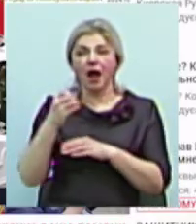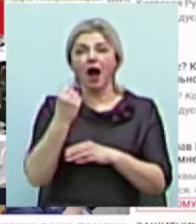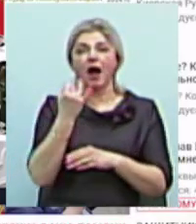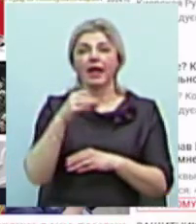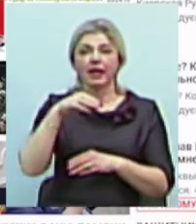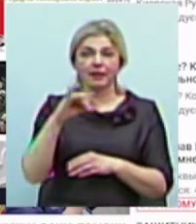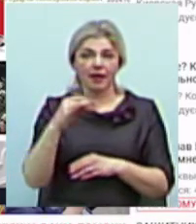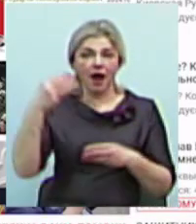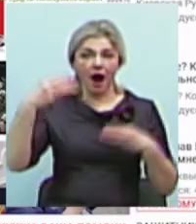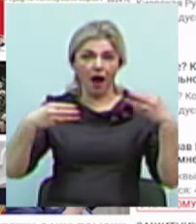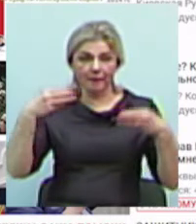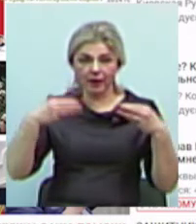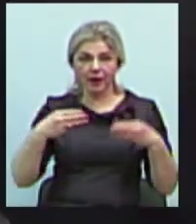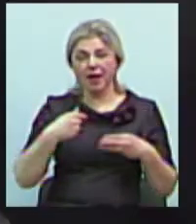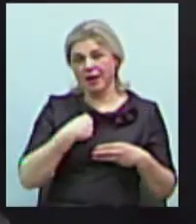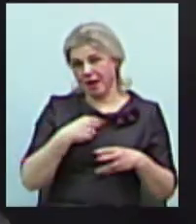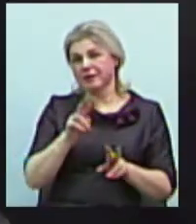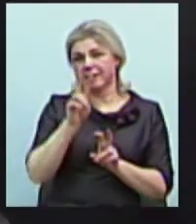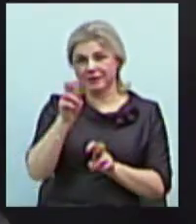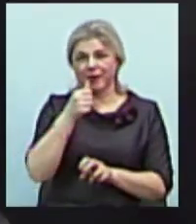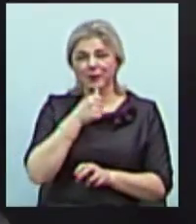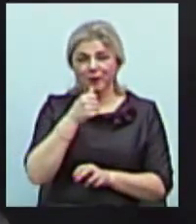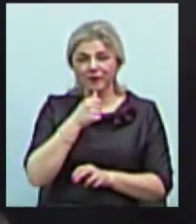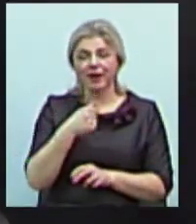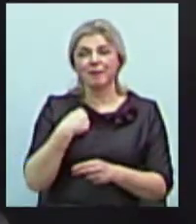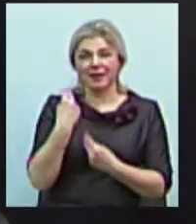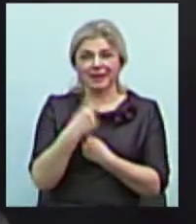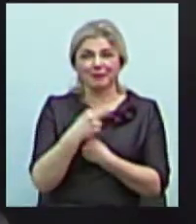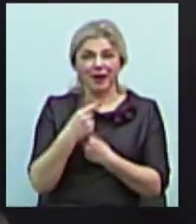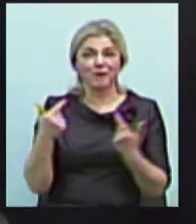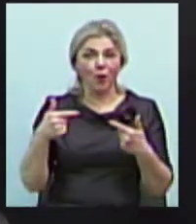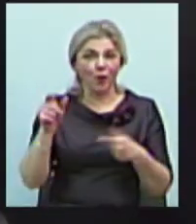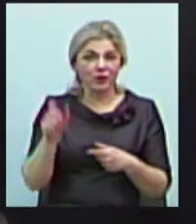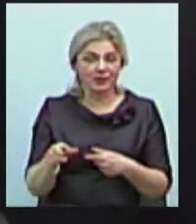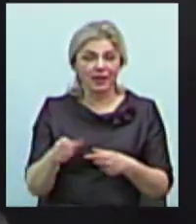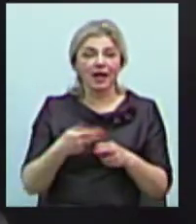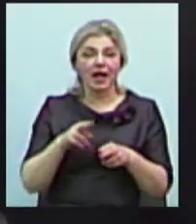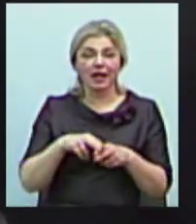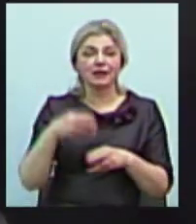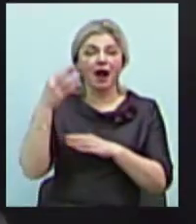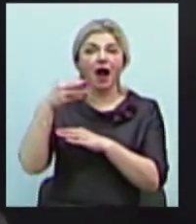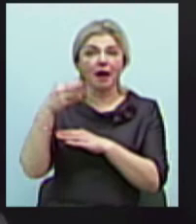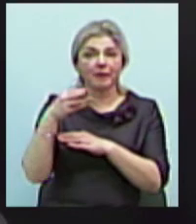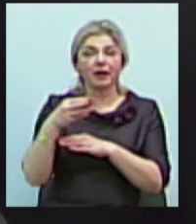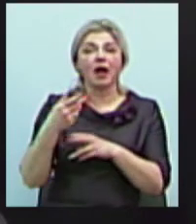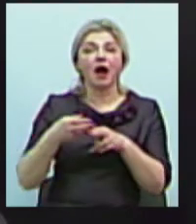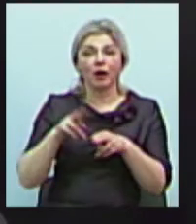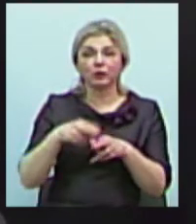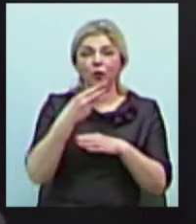веб-камер, як я їх спробував назвати, мене виправив гість. Айпі-камери, котрі транслюють із